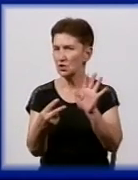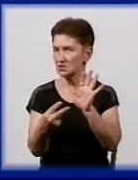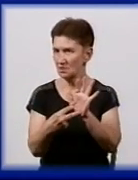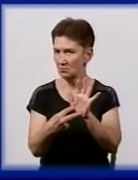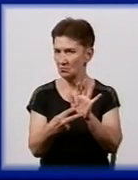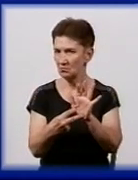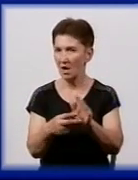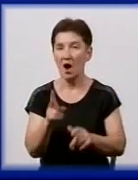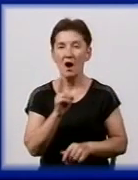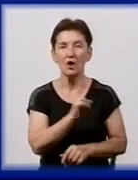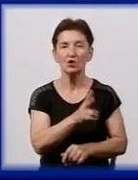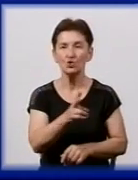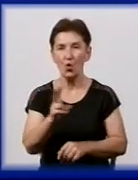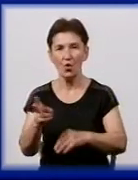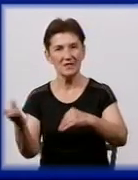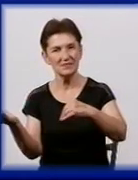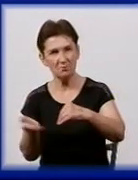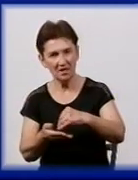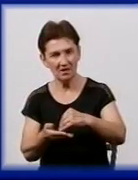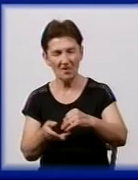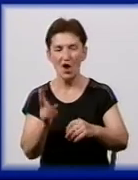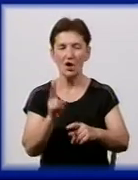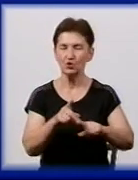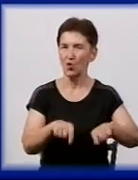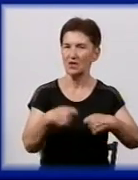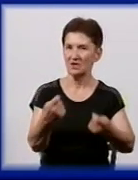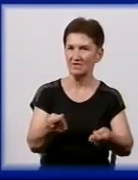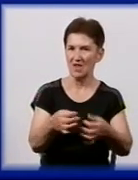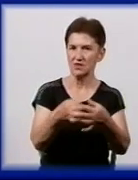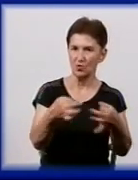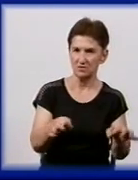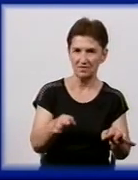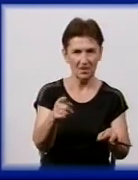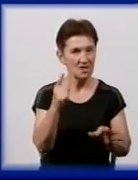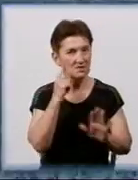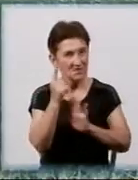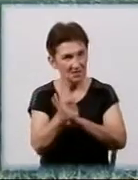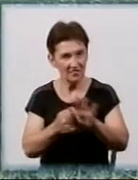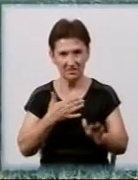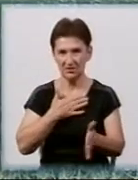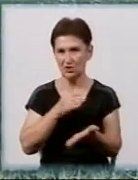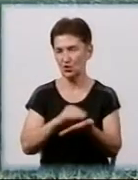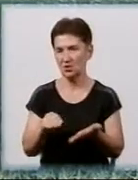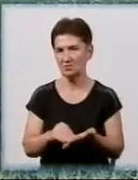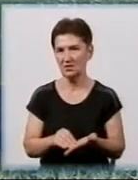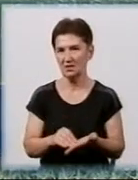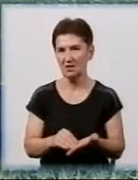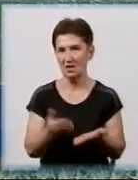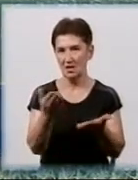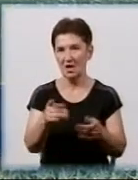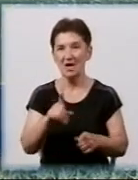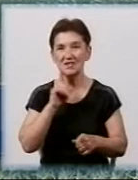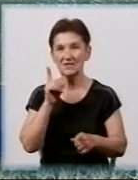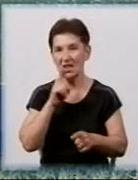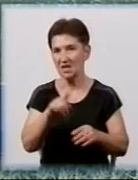Проте, хто спилював дерева та хто надавав дозвіл на вирубку, дізнавався Микола Момига. Ось це – зелена зона по